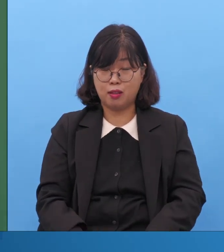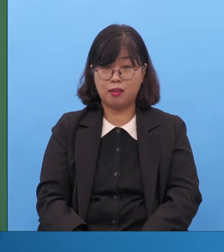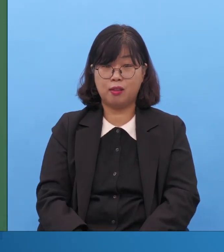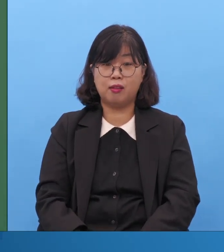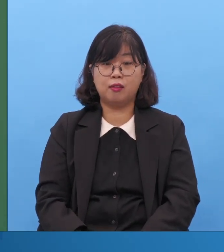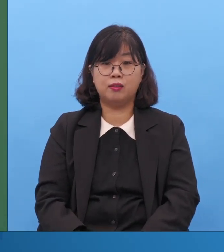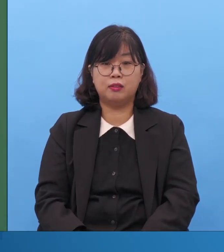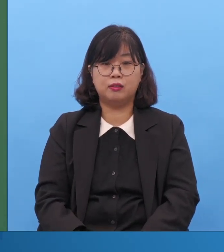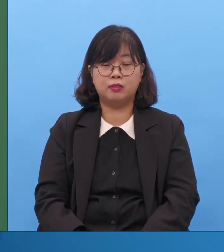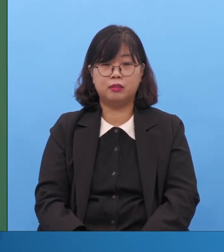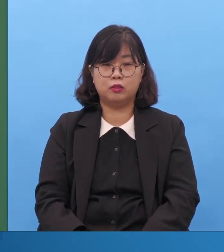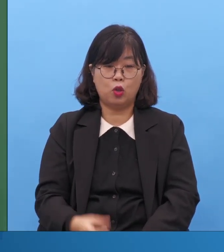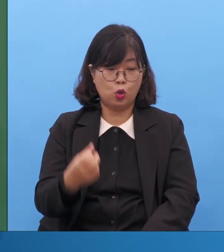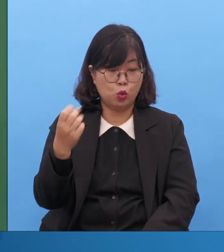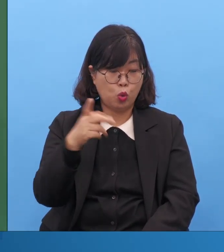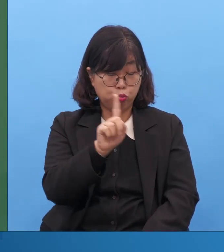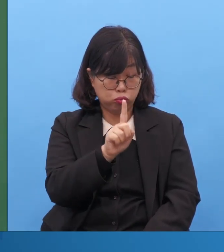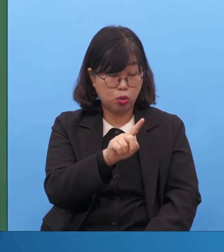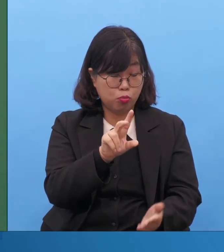순간순간 해도 돼요